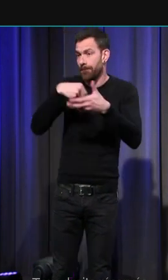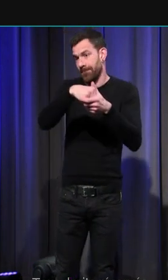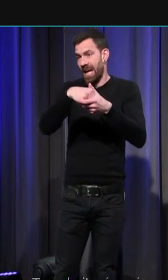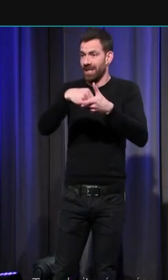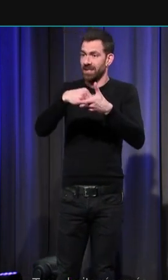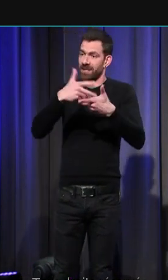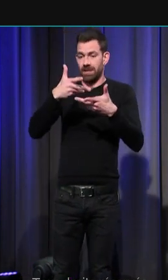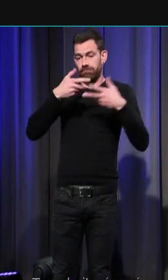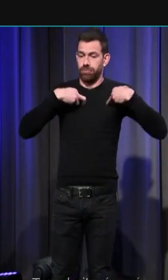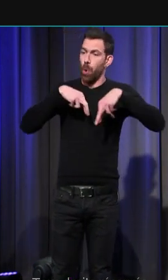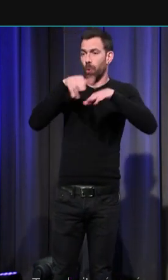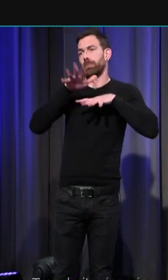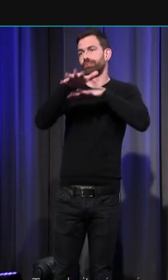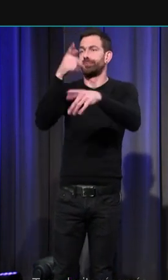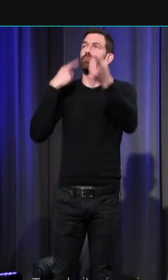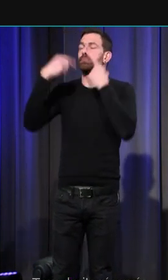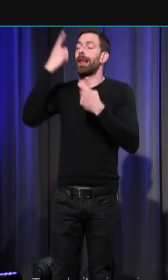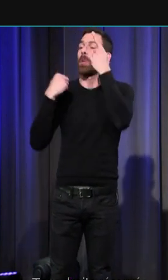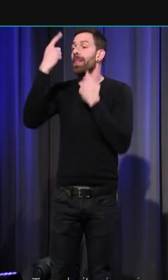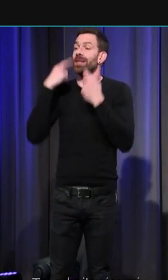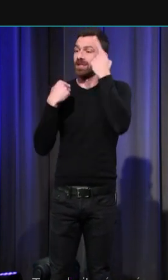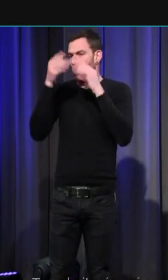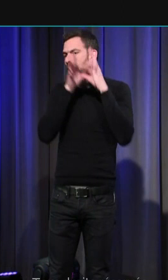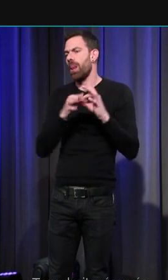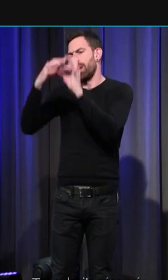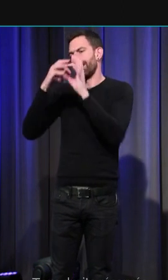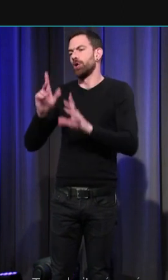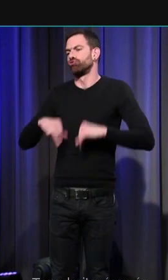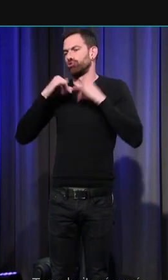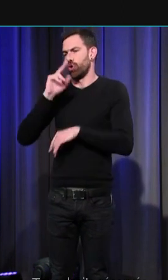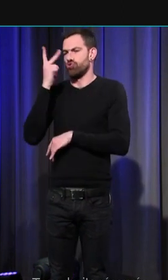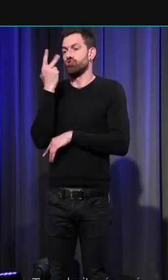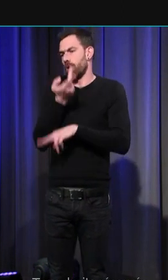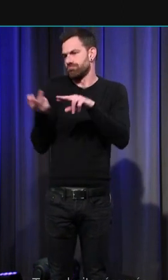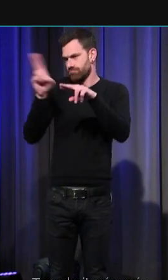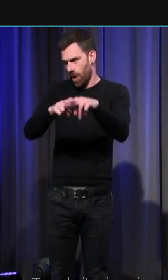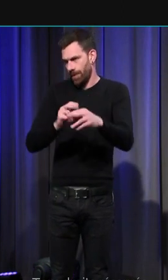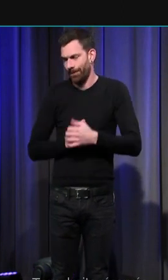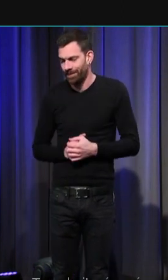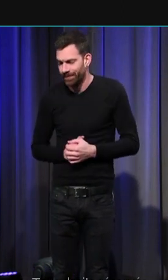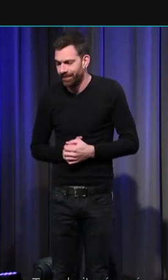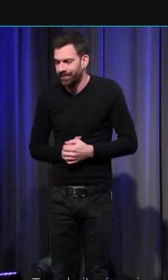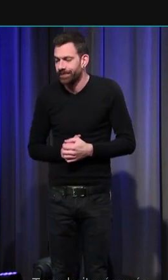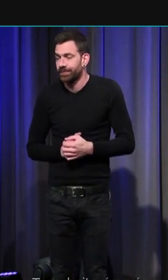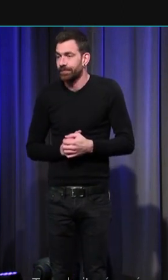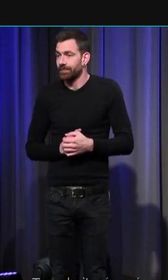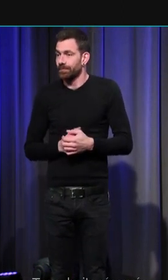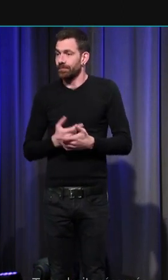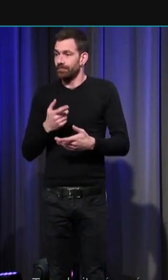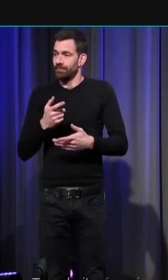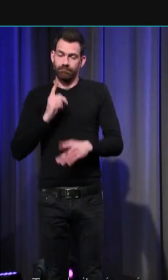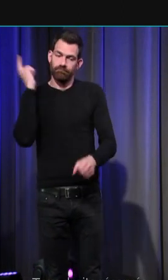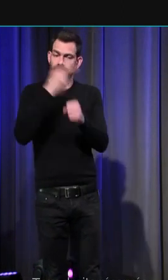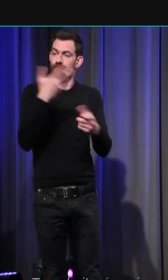publiques dans les rues d'Orvieto à l'occasion de la mort d'un jeune noble qui s'appelait Lotto Morichelli on leur reproche de